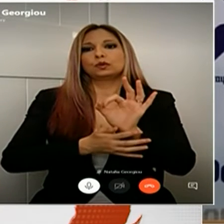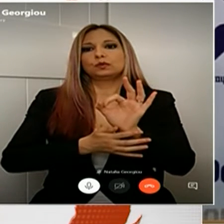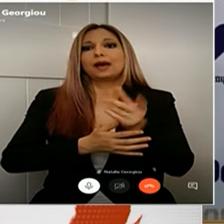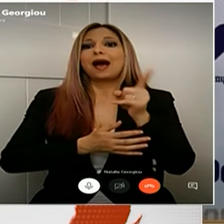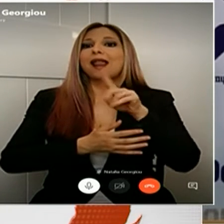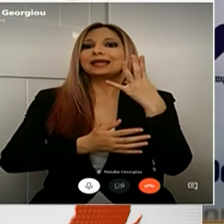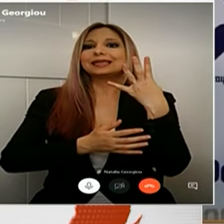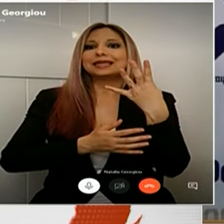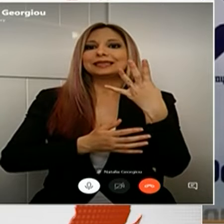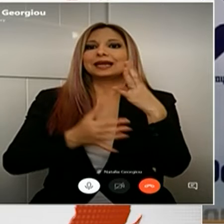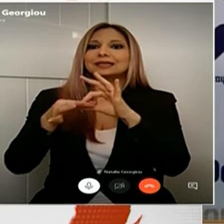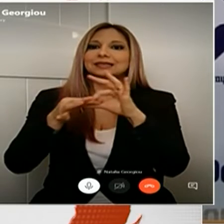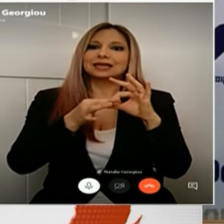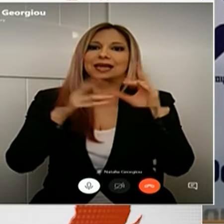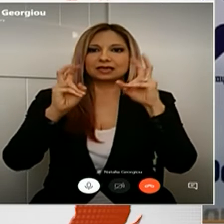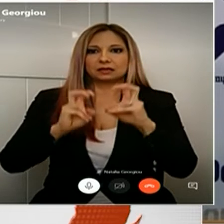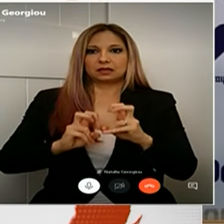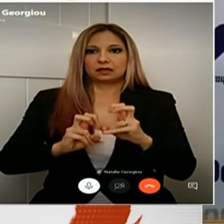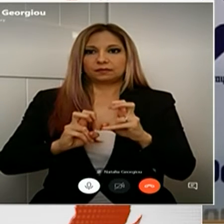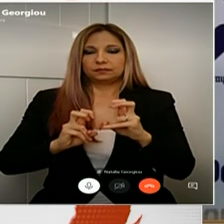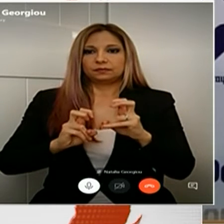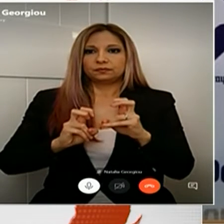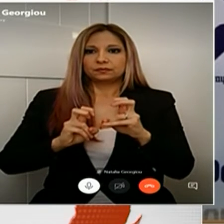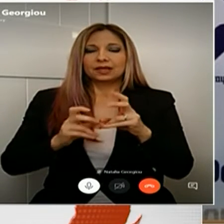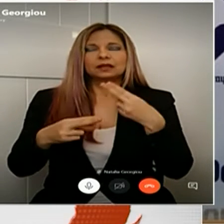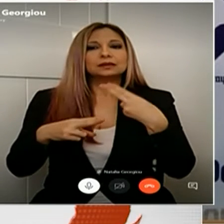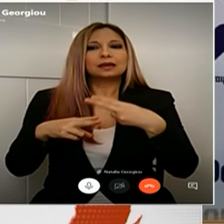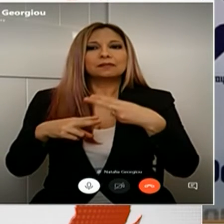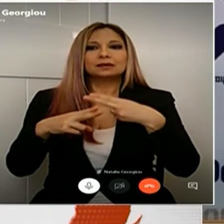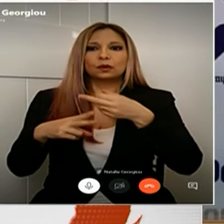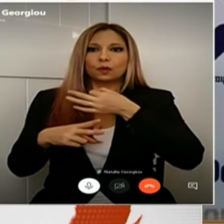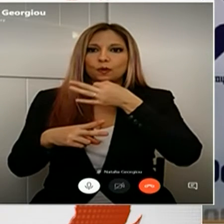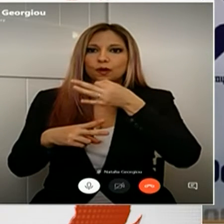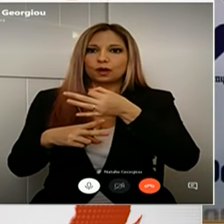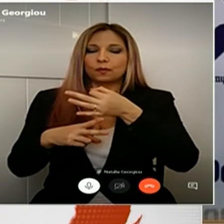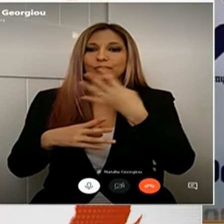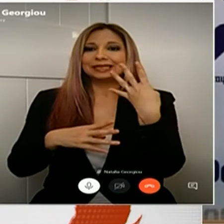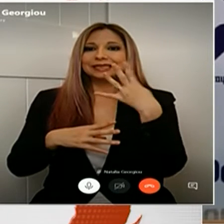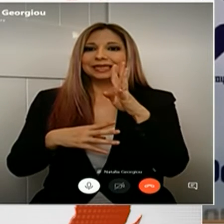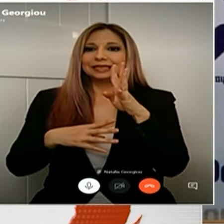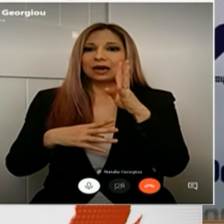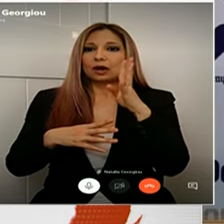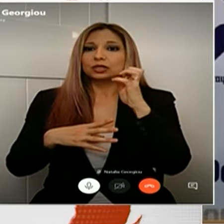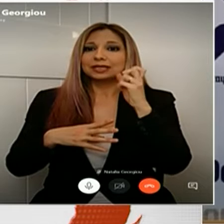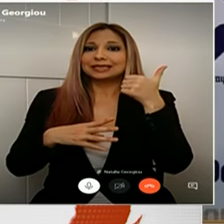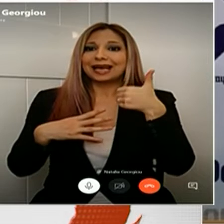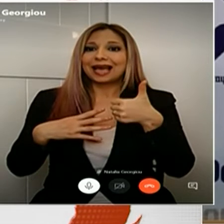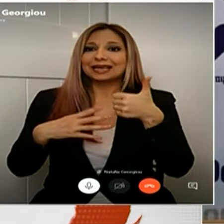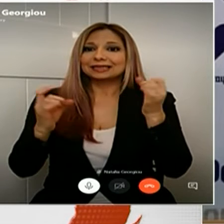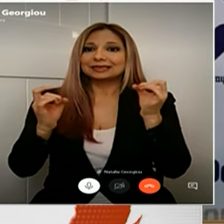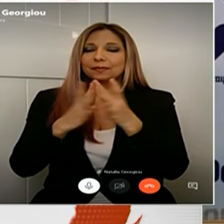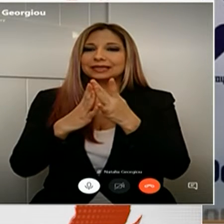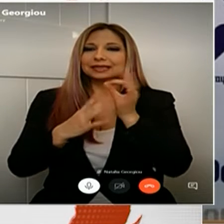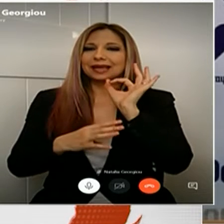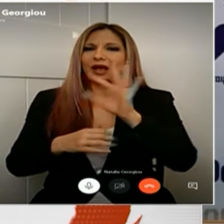συνεχίζεται η διερεύνηση. Είναι σημαντικό να πούμε ότι τα 446 περιστατικά COVID-19